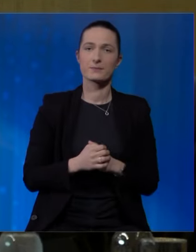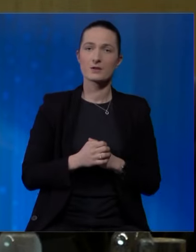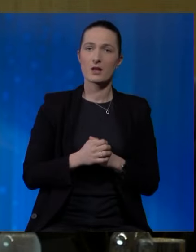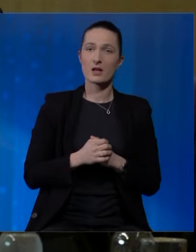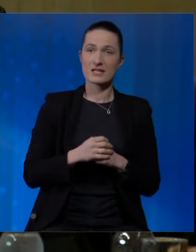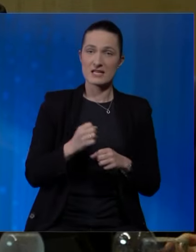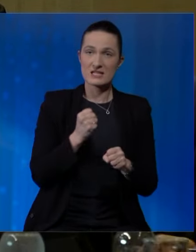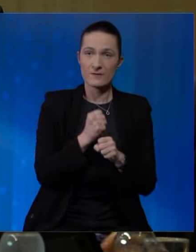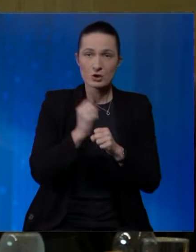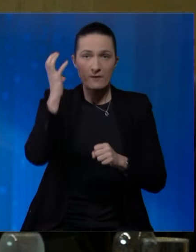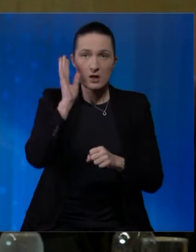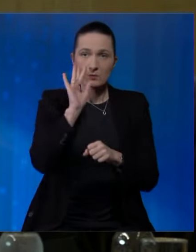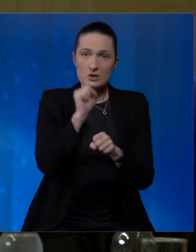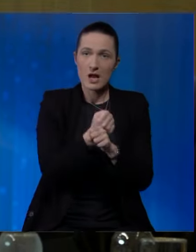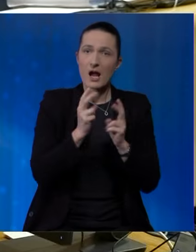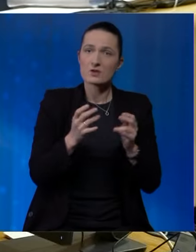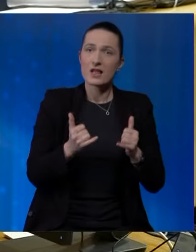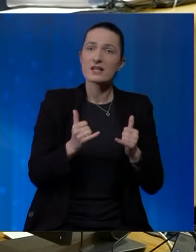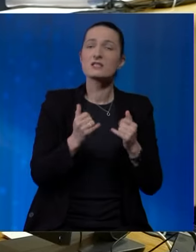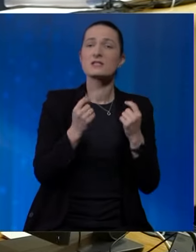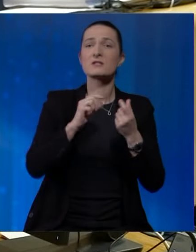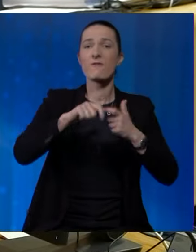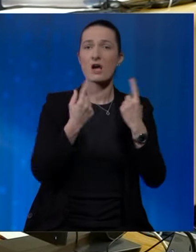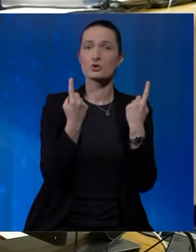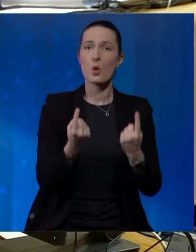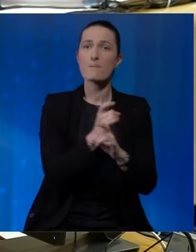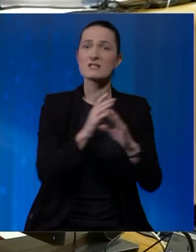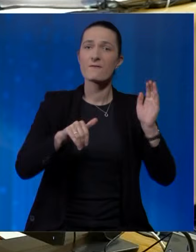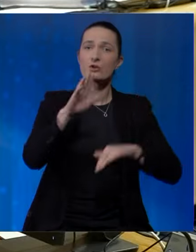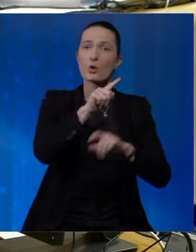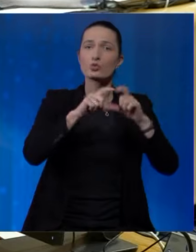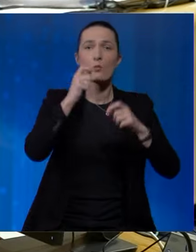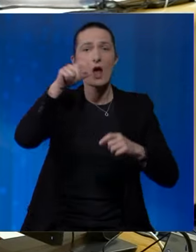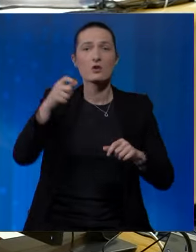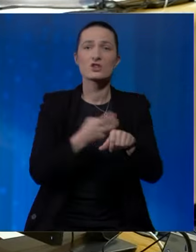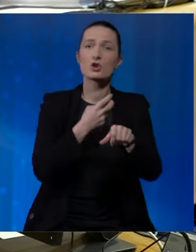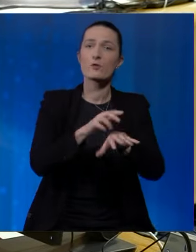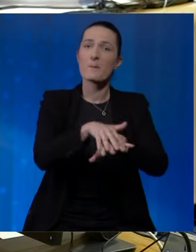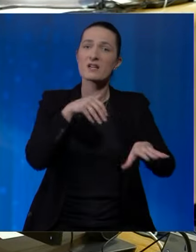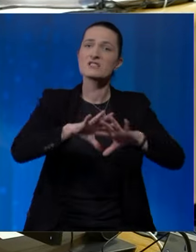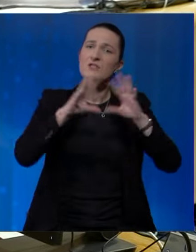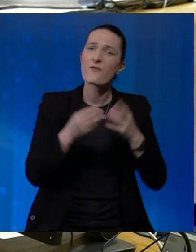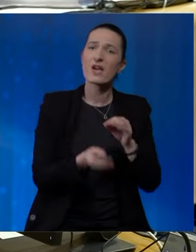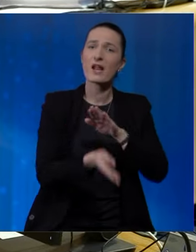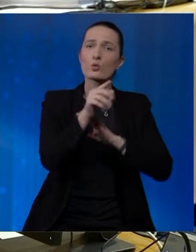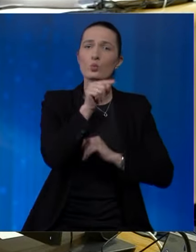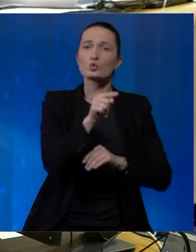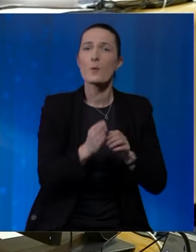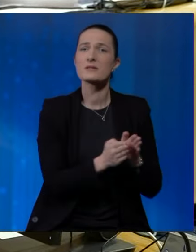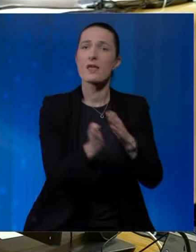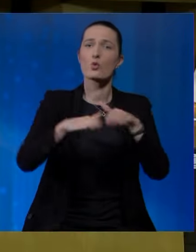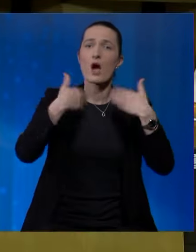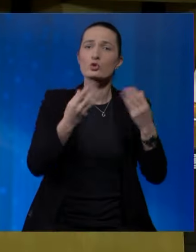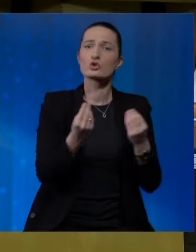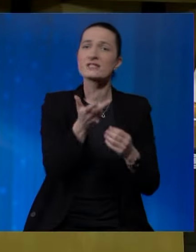Izvršna vlast Bosne i Hercegovine, kako sada stvari stoje, bez većine je u domu naroda državnog parlamenta. Sve je krenulo u